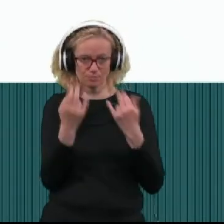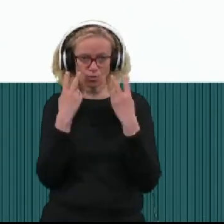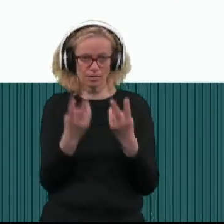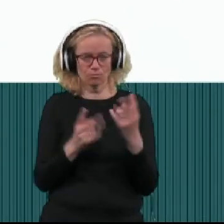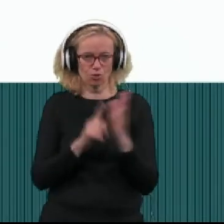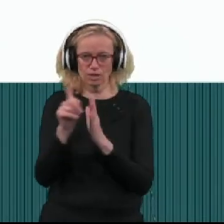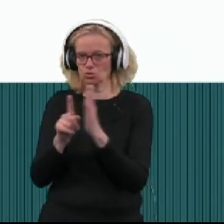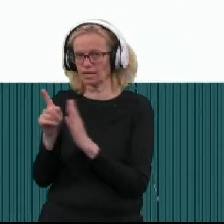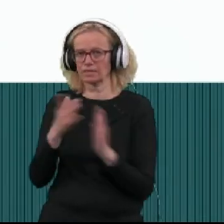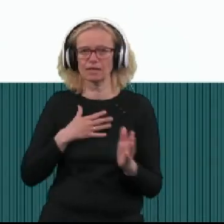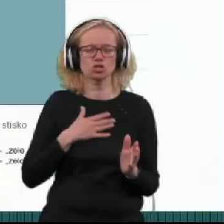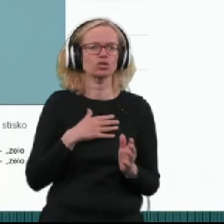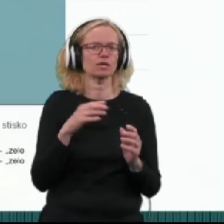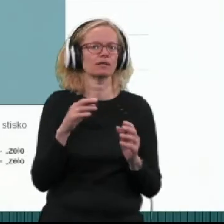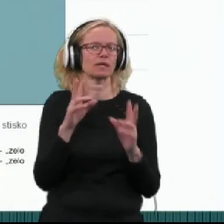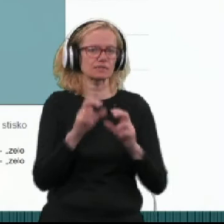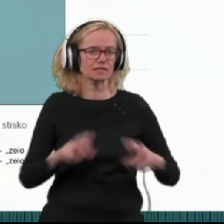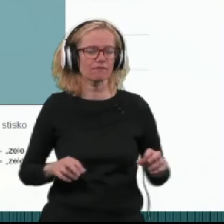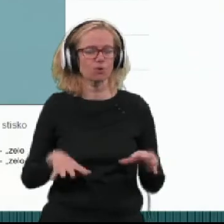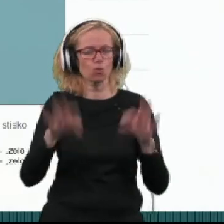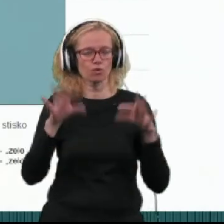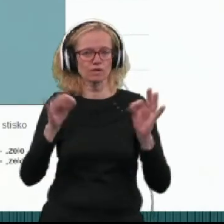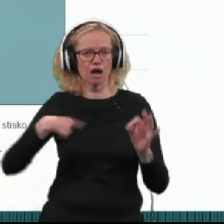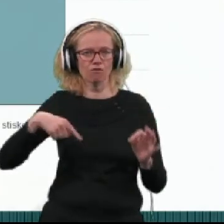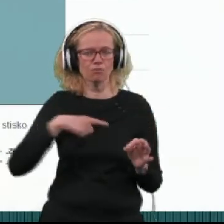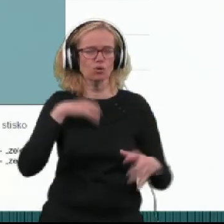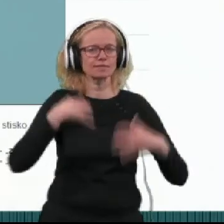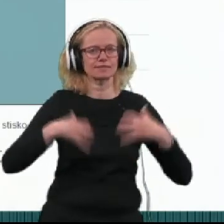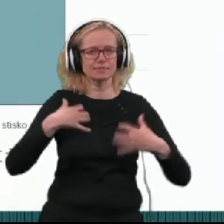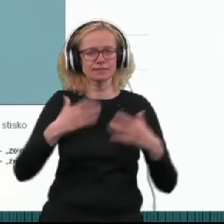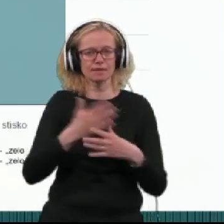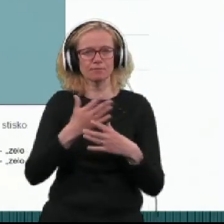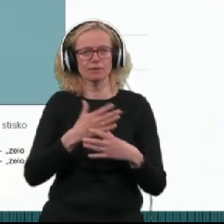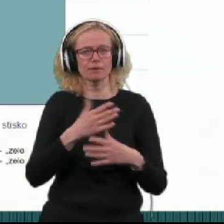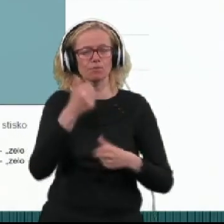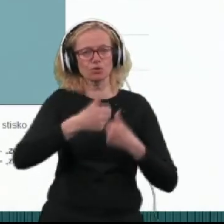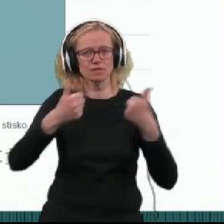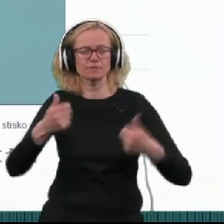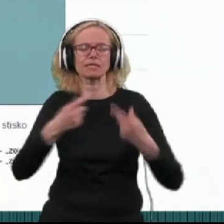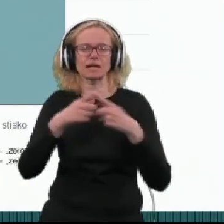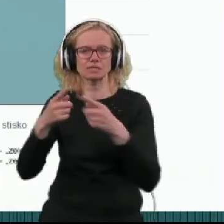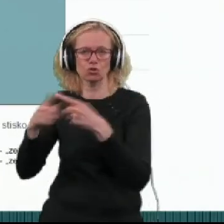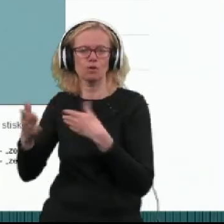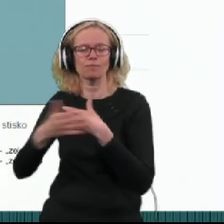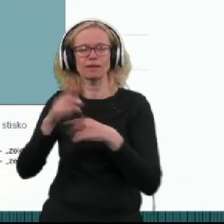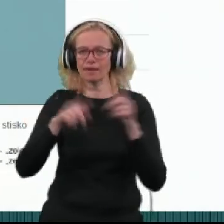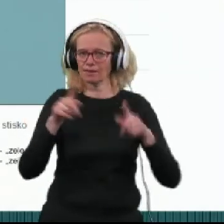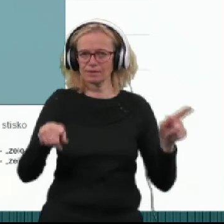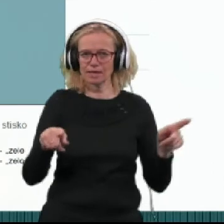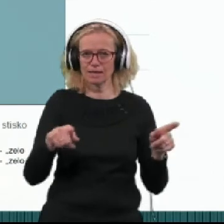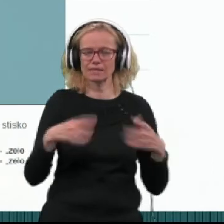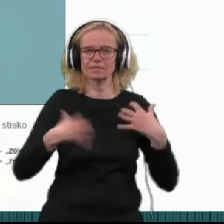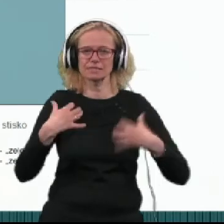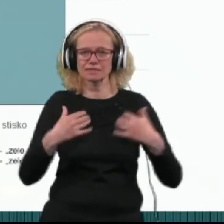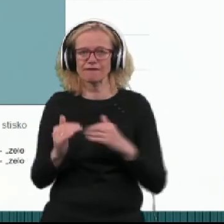rezultate naše raziskave, ugotavljamo, da stiske med posamezniki se razlikujejo, pri nekaterih seveda so te